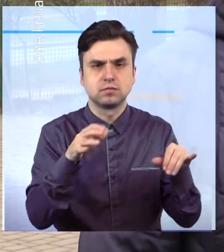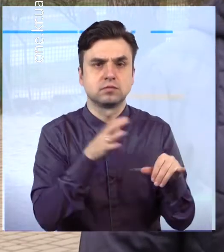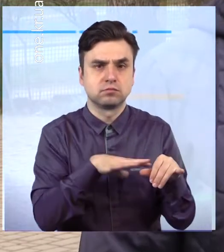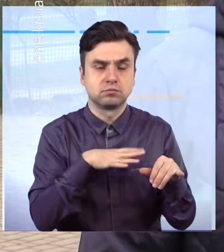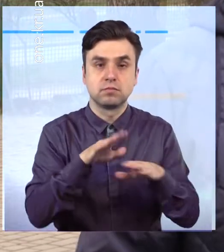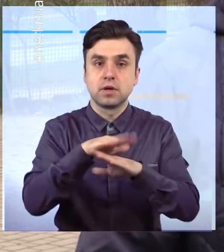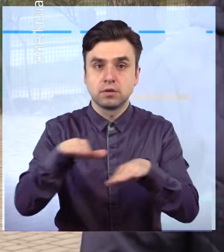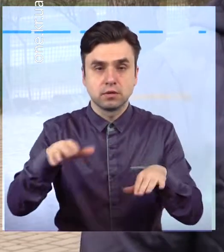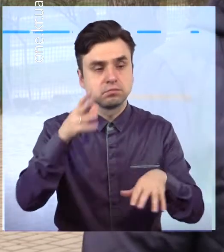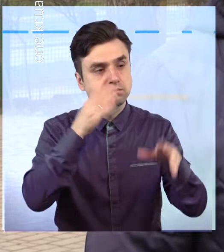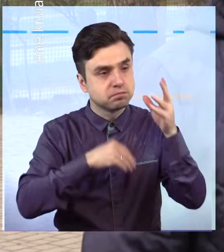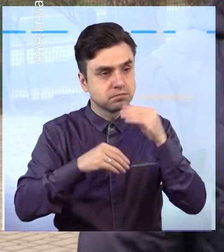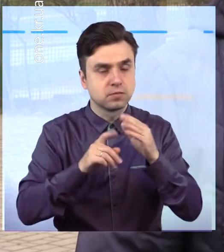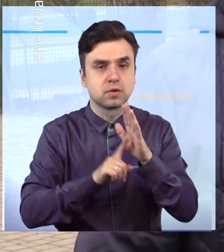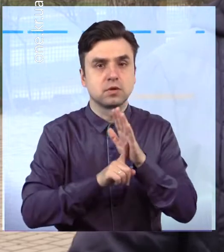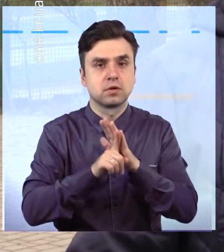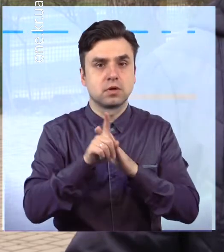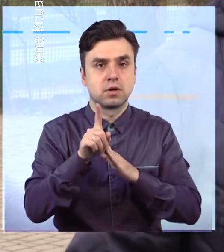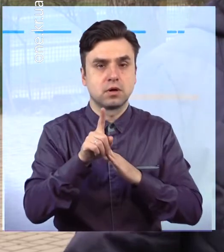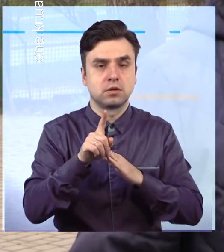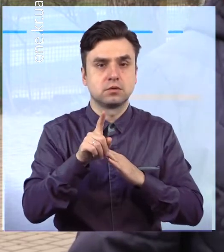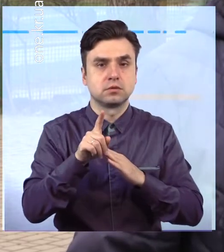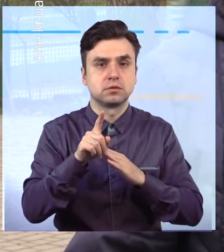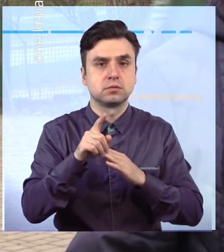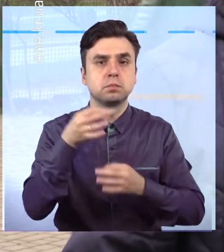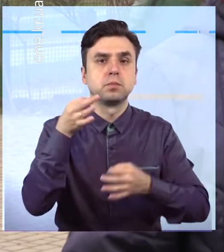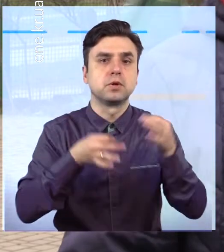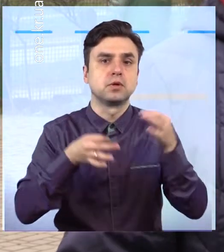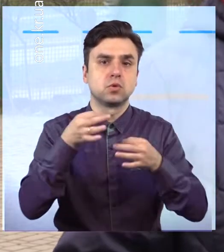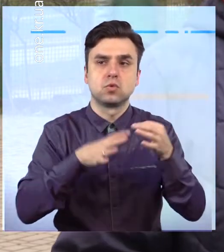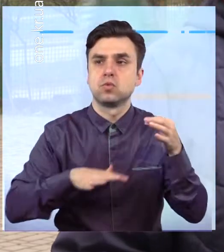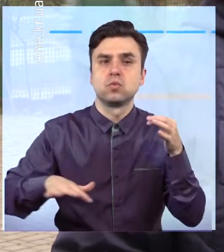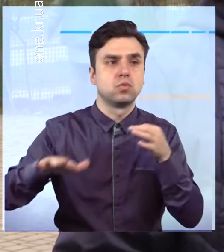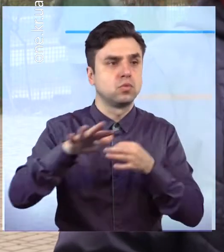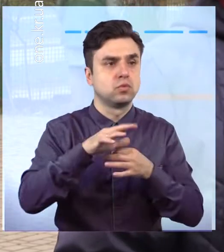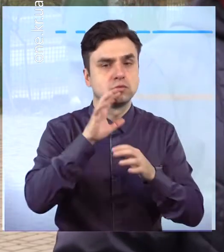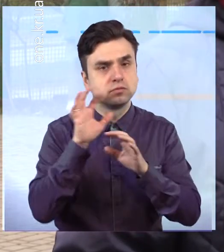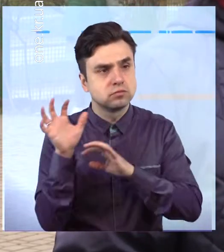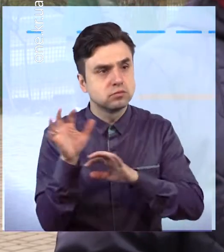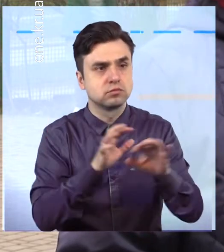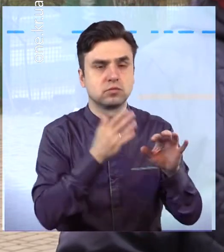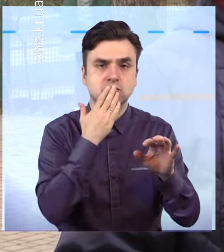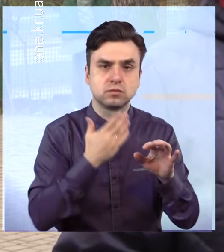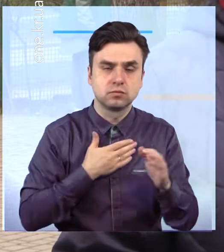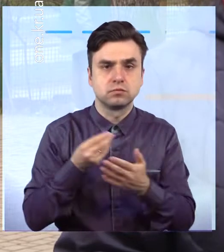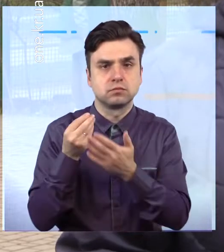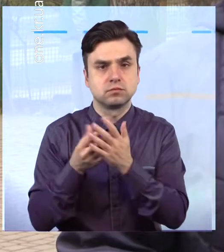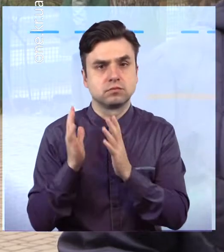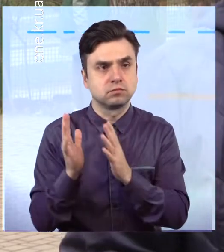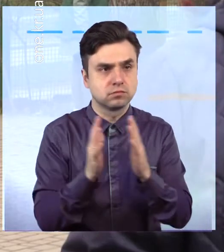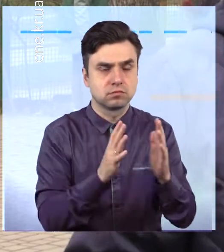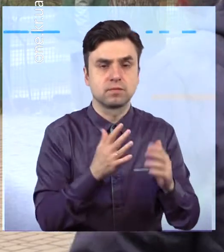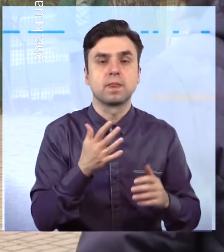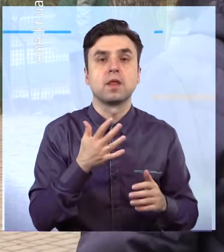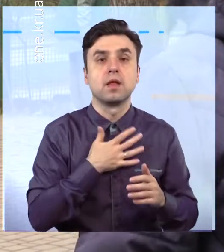привчаються любити те, що навколо них прекрасне. У нас дуже багато уроків проходить на території школи, тому що